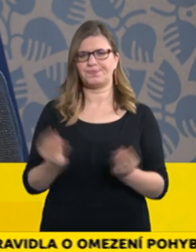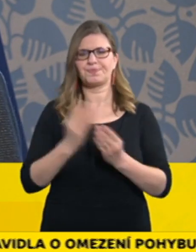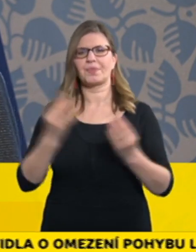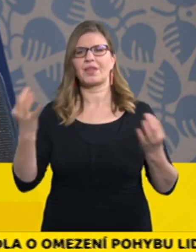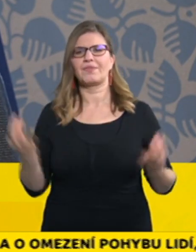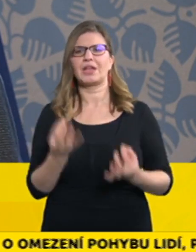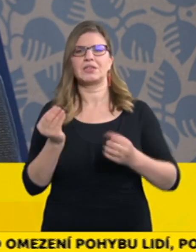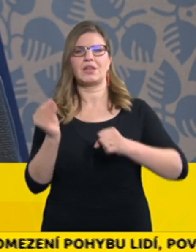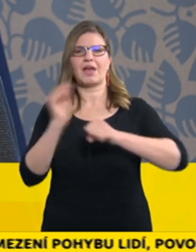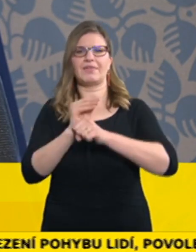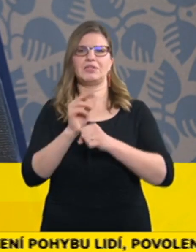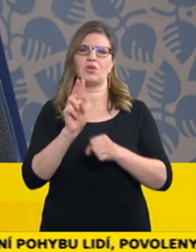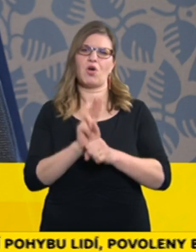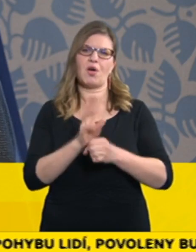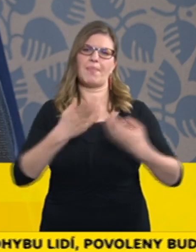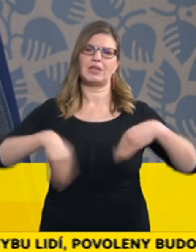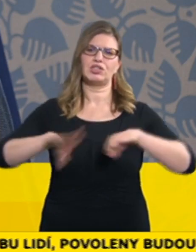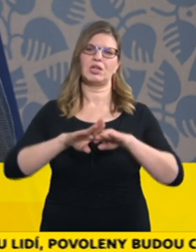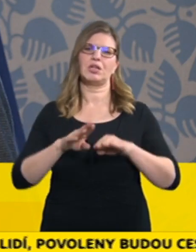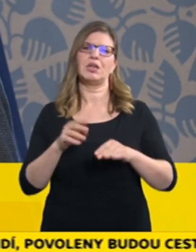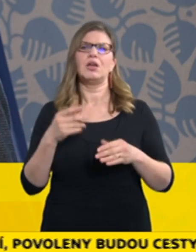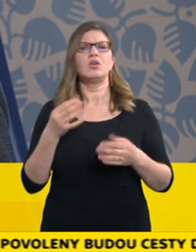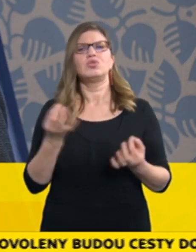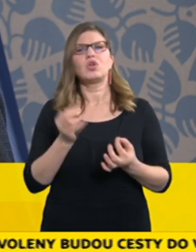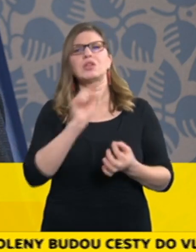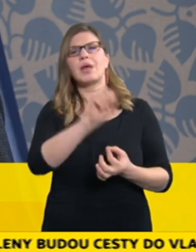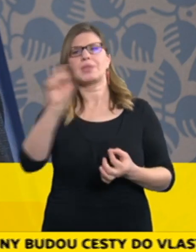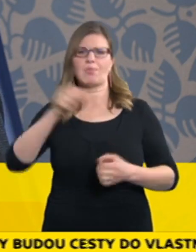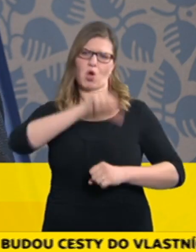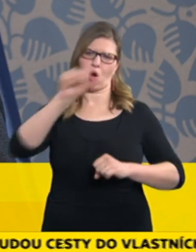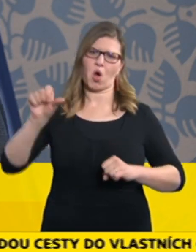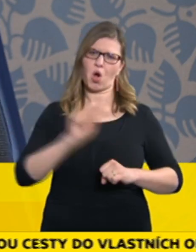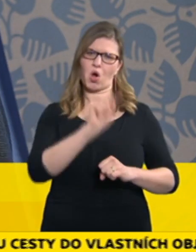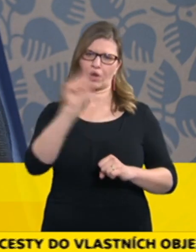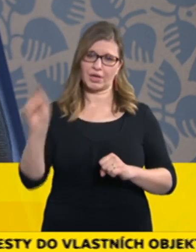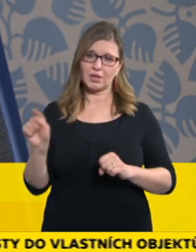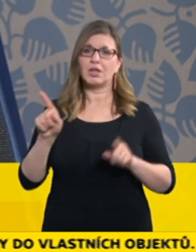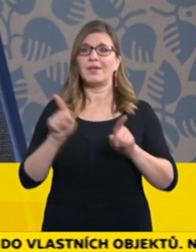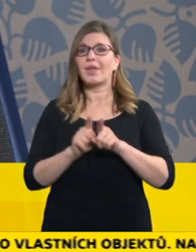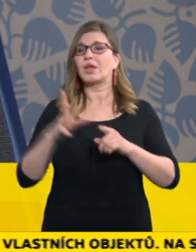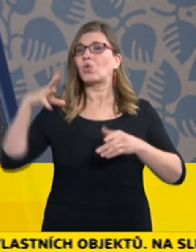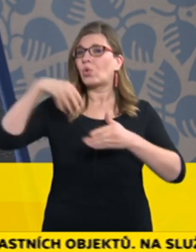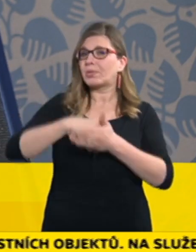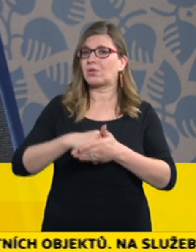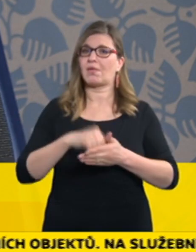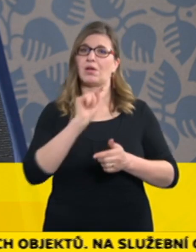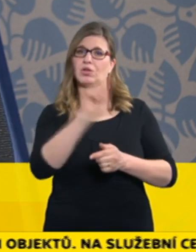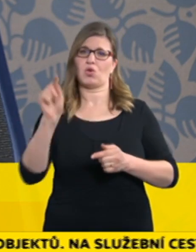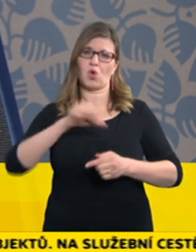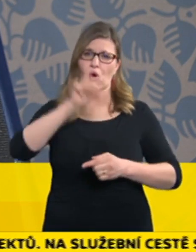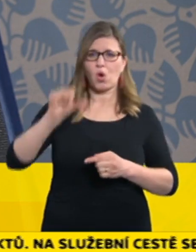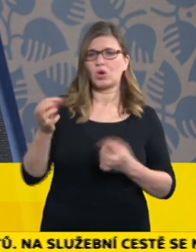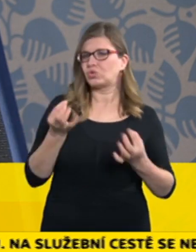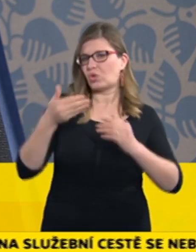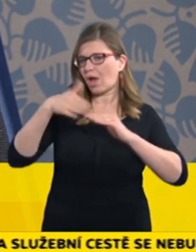provoz v horských středistcích a upravují i možnosti ubytování. Já jenom dodám, že v